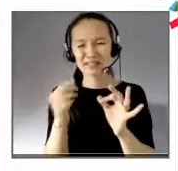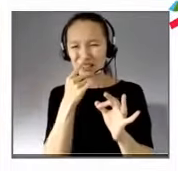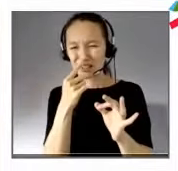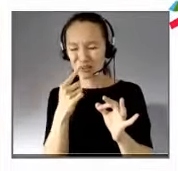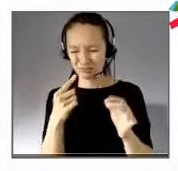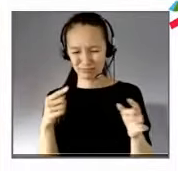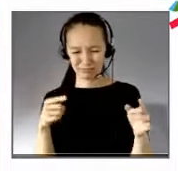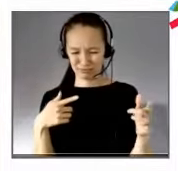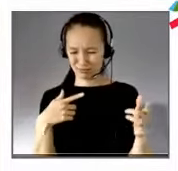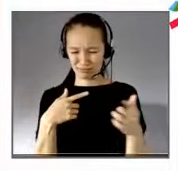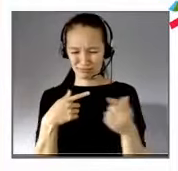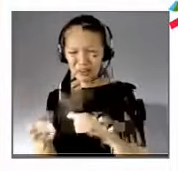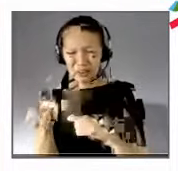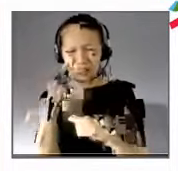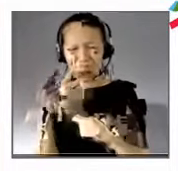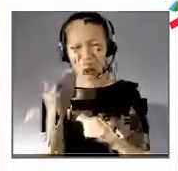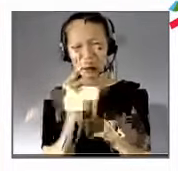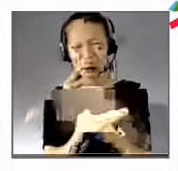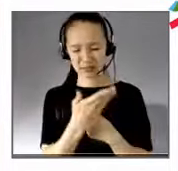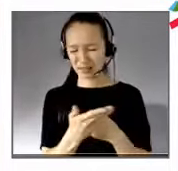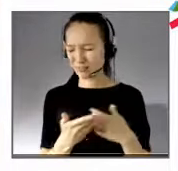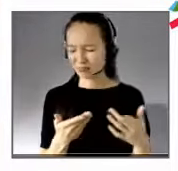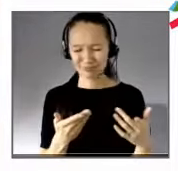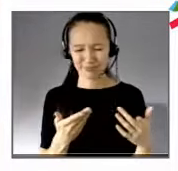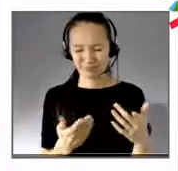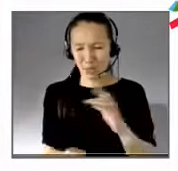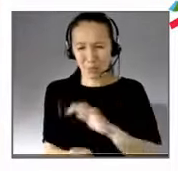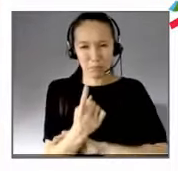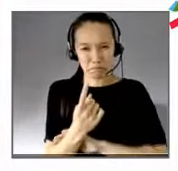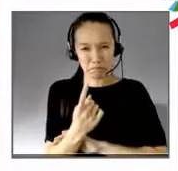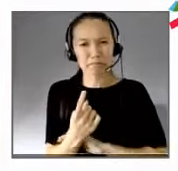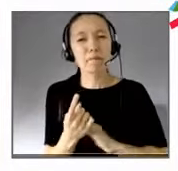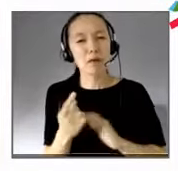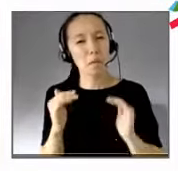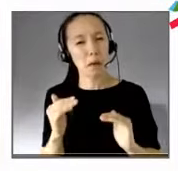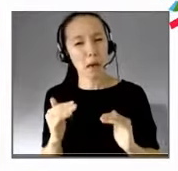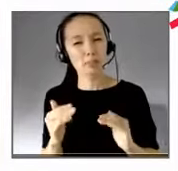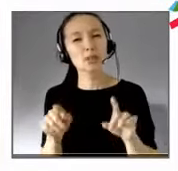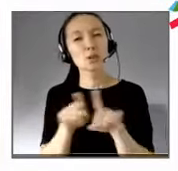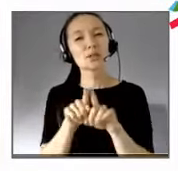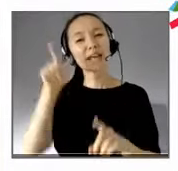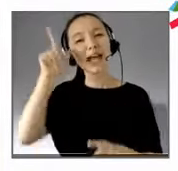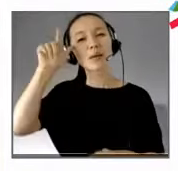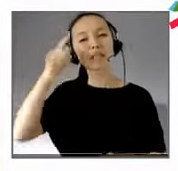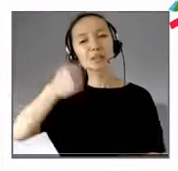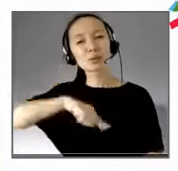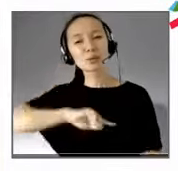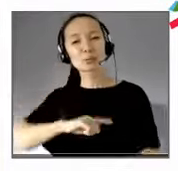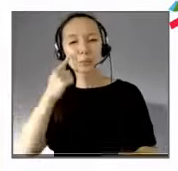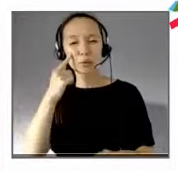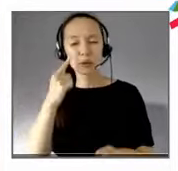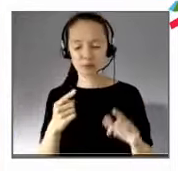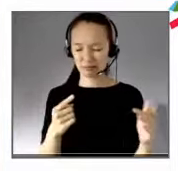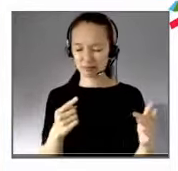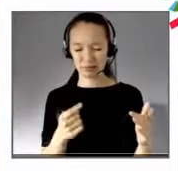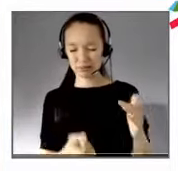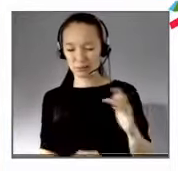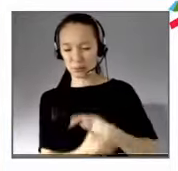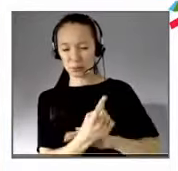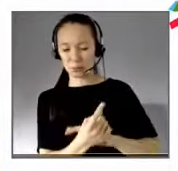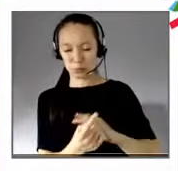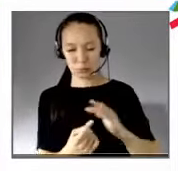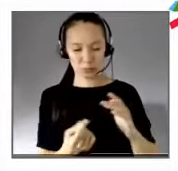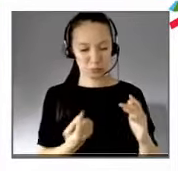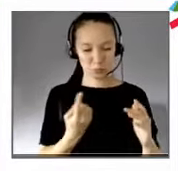monde de l'entreprise ? Et puis, dans la devise, d'ailleurs, de la République, il nous a toujours semblé un petit peu à part, ce mot de fraternité, connoté.